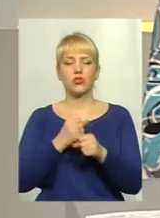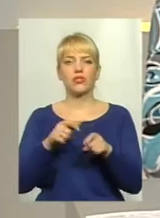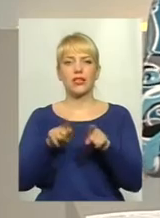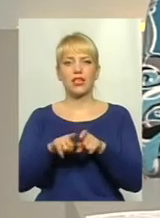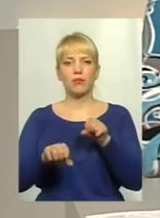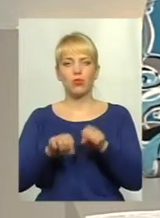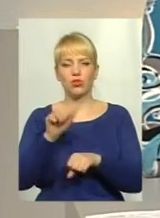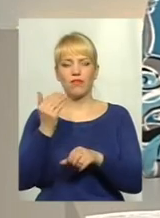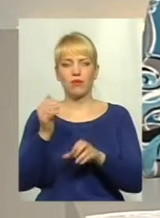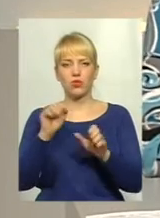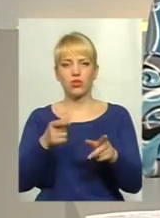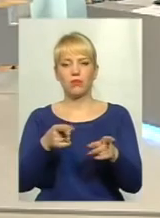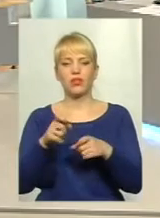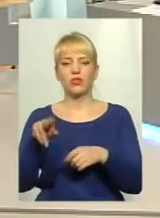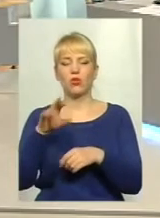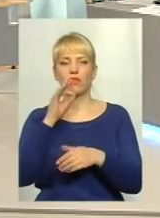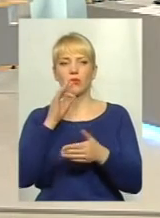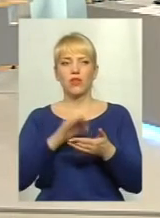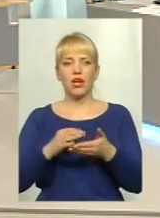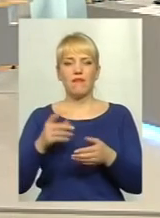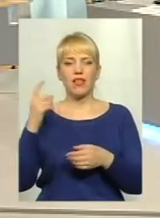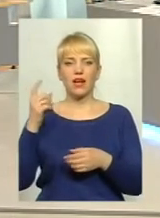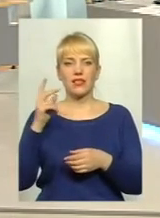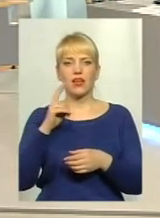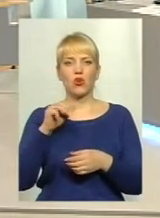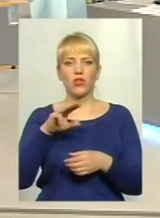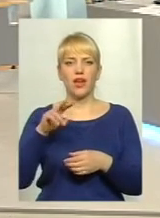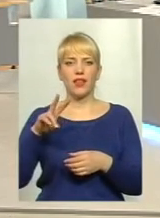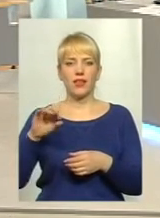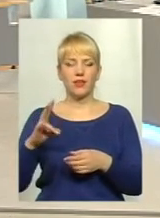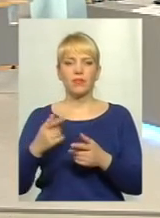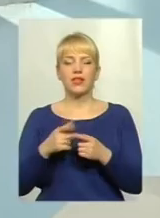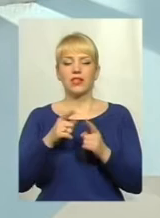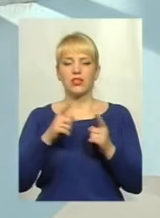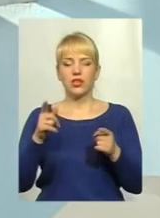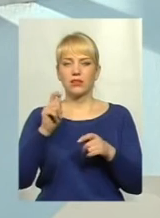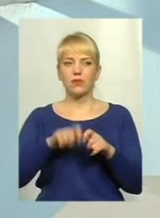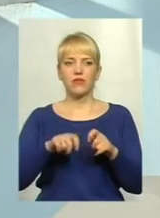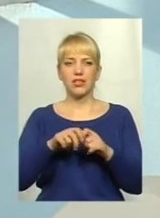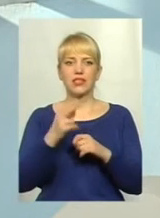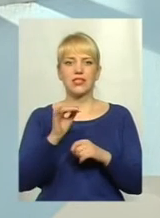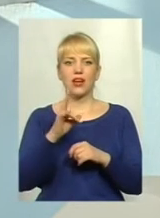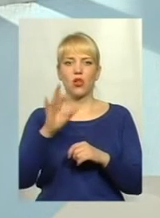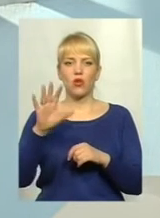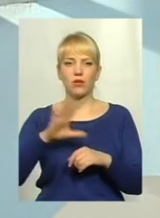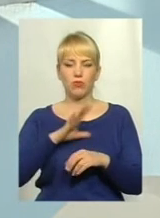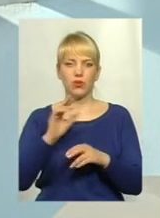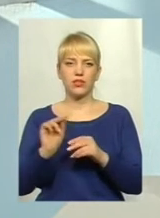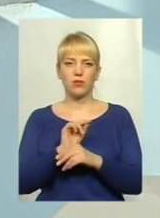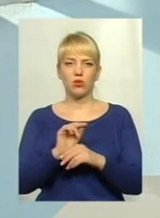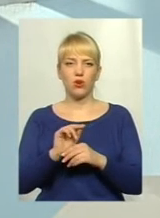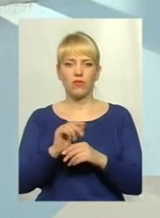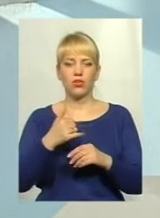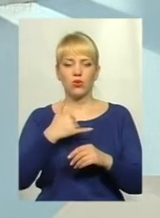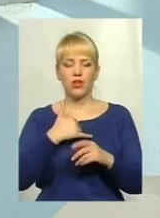ви притягти до відповідальності власників котельни? Ну, скажімо, що вже на час перевірки циклони були змонтовані. Дійсно, у нас є відмовисть